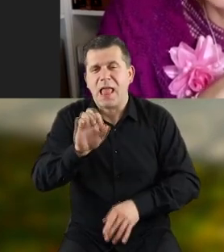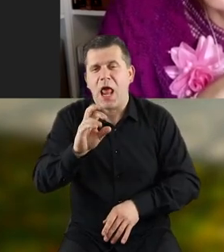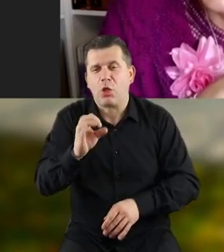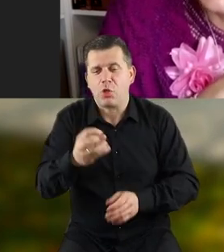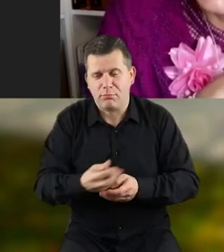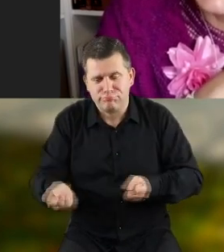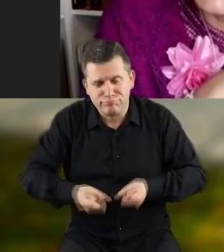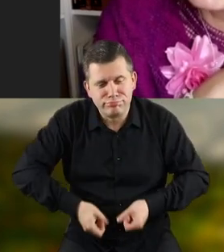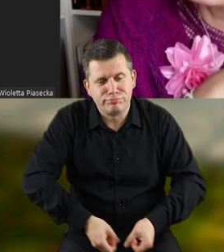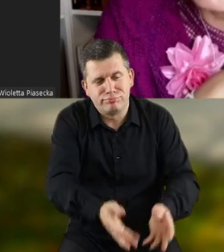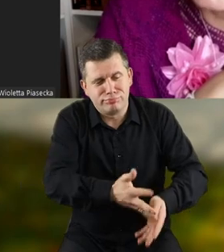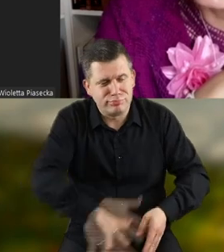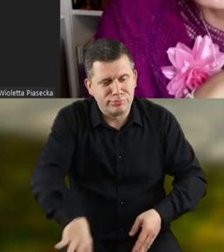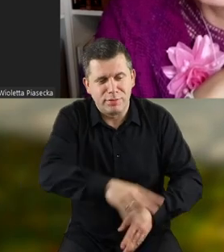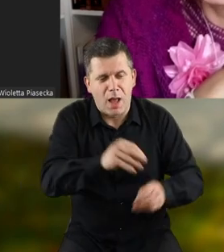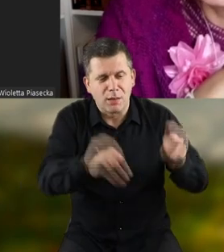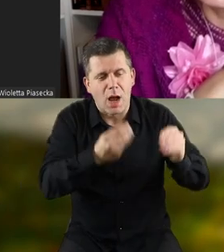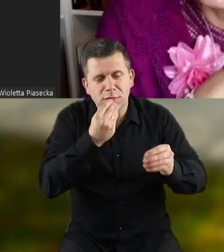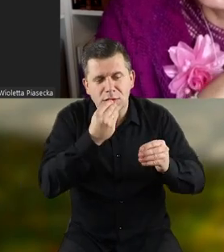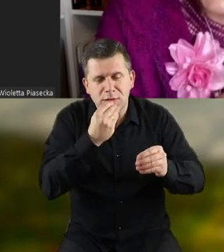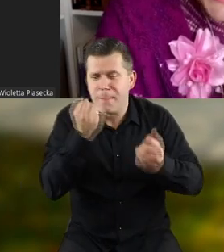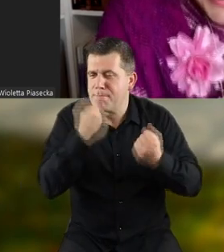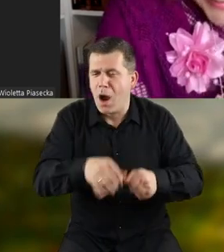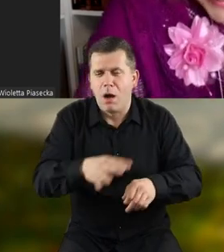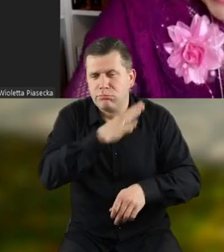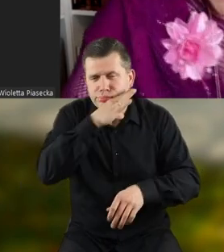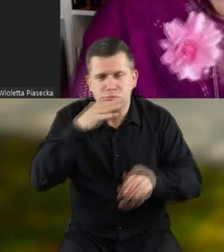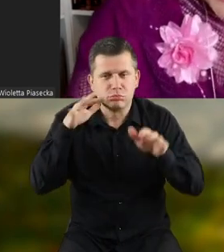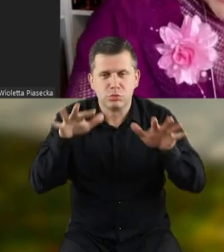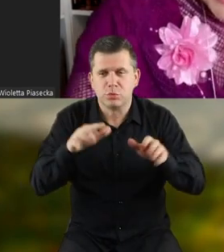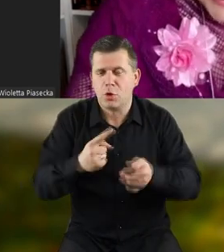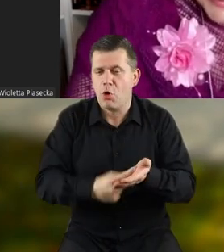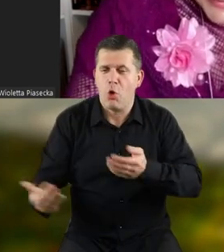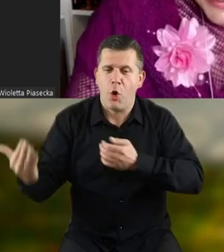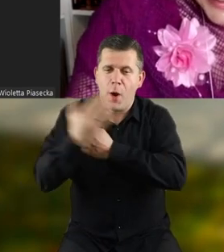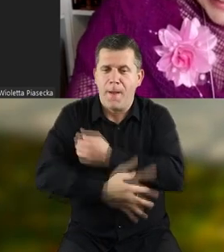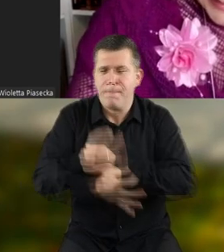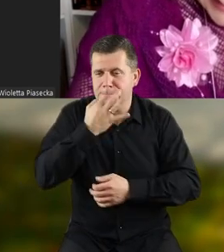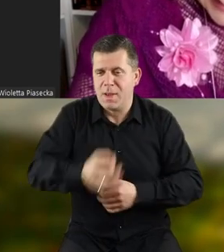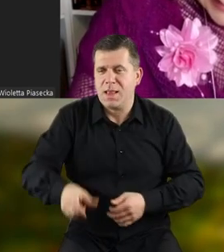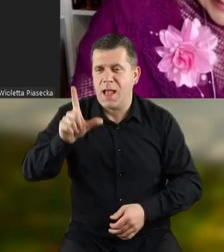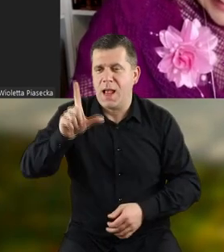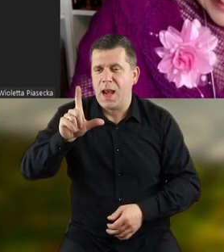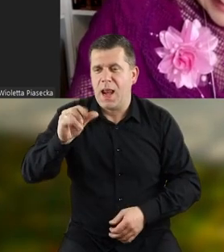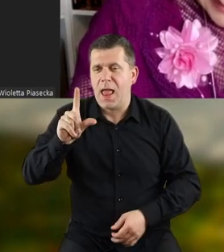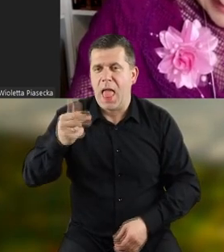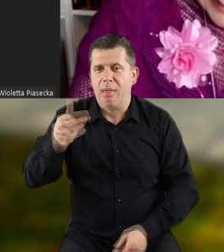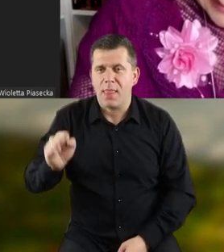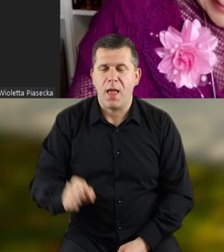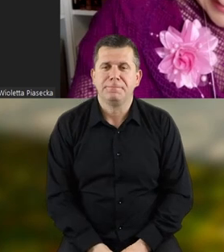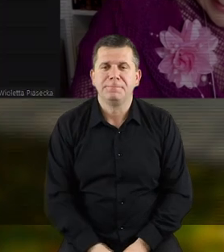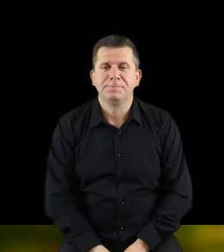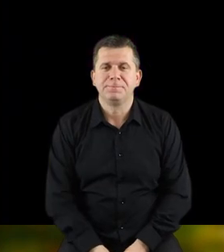wysypujemy. Jest ich bardzo dużo. I ostatnie pytanie od Liliany.